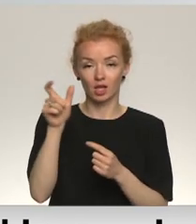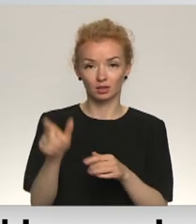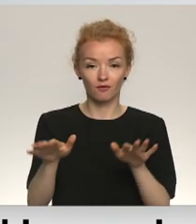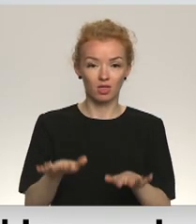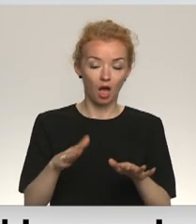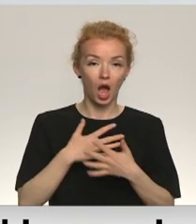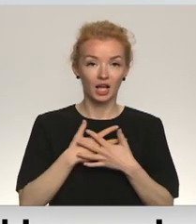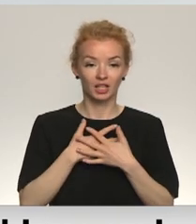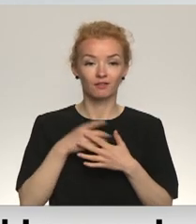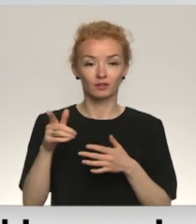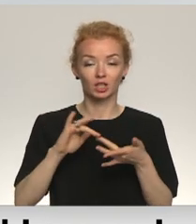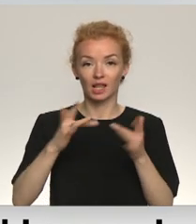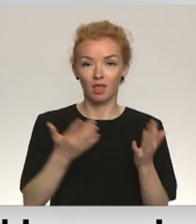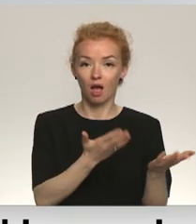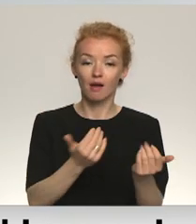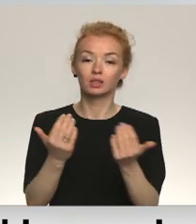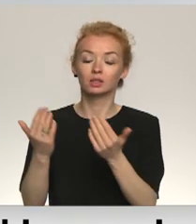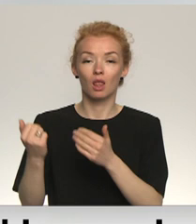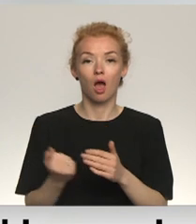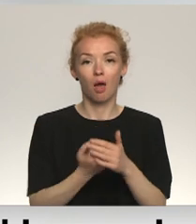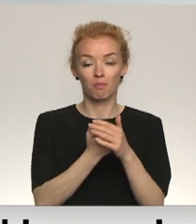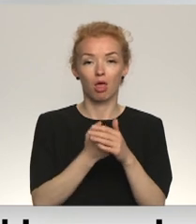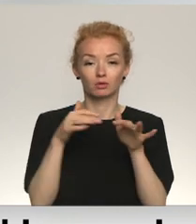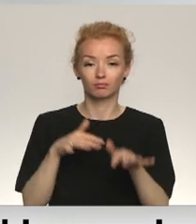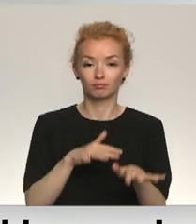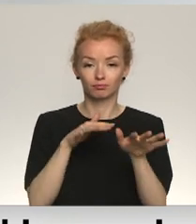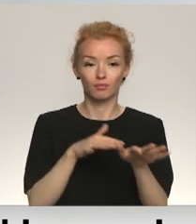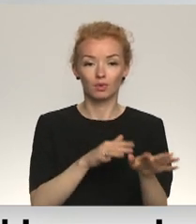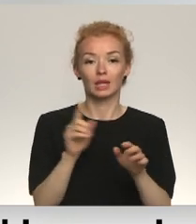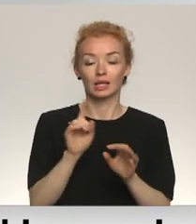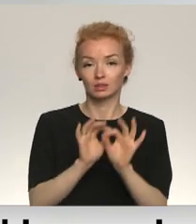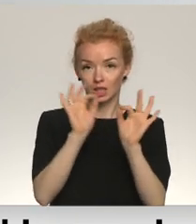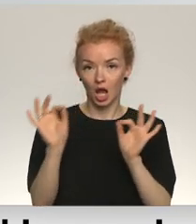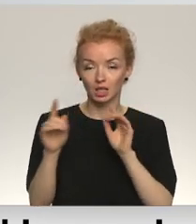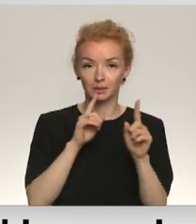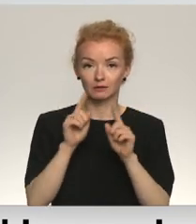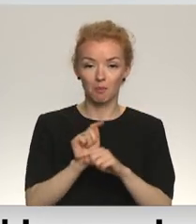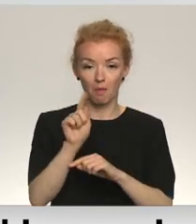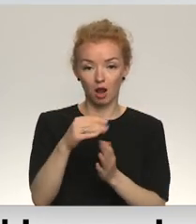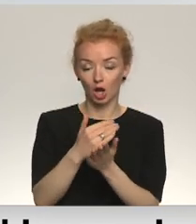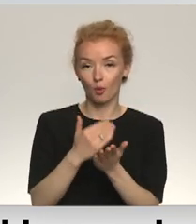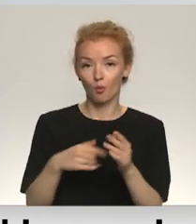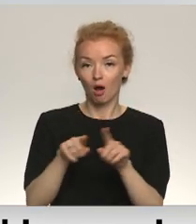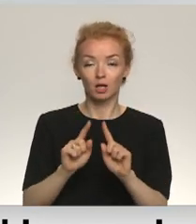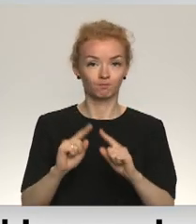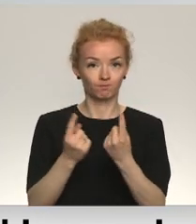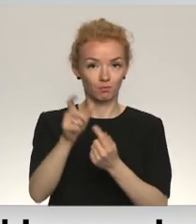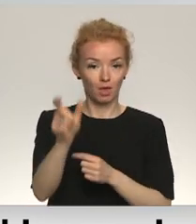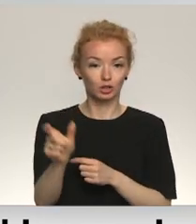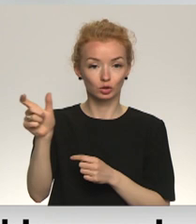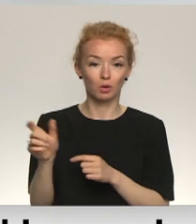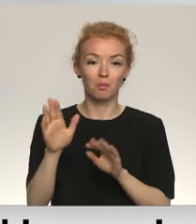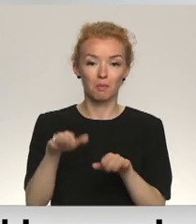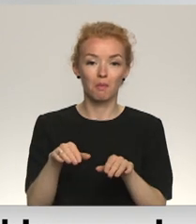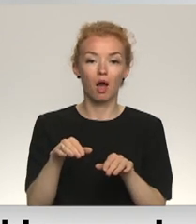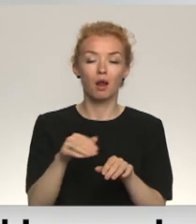kurš sociālajās vietnēs aizināk iedvalīties atbalsta gali, atprasturēs tāfamīstīvā pārkāma procesu, un tāpat arī ir aizturēts personas saistībā ar